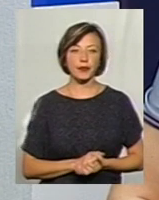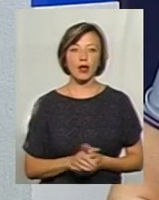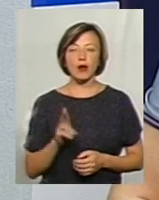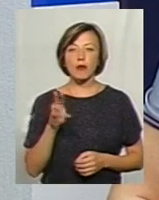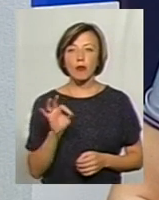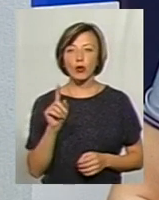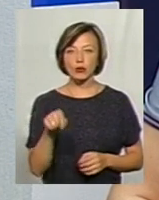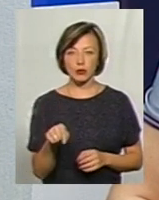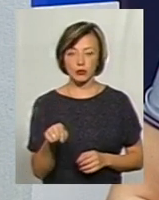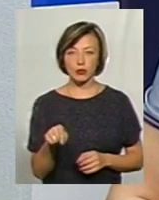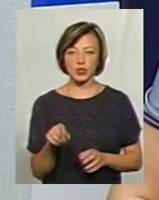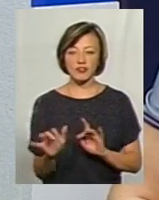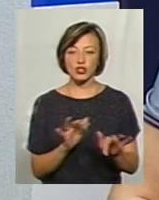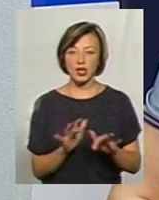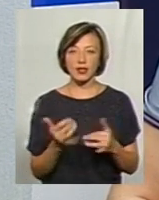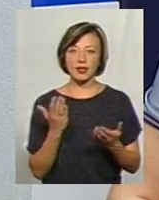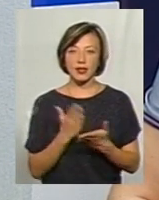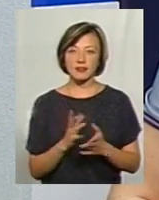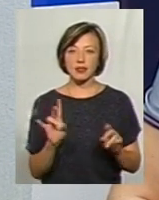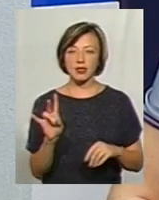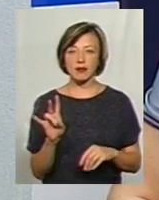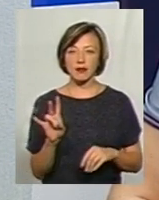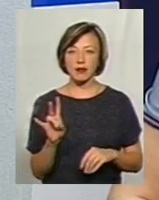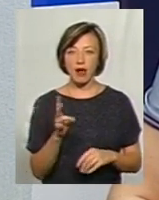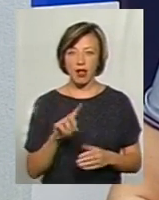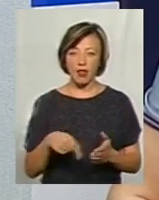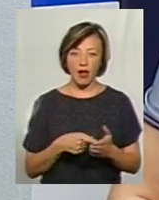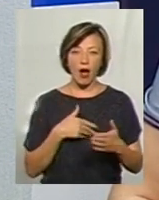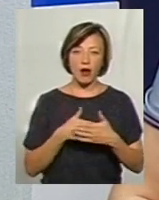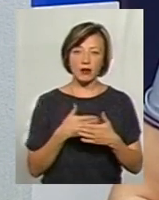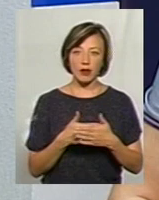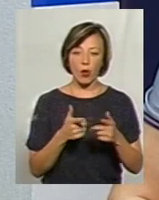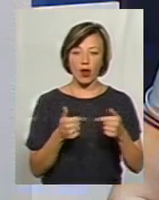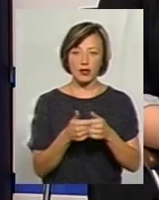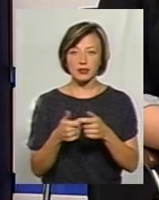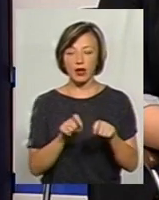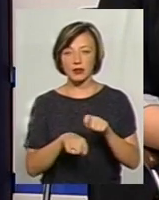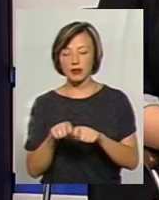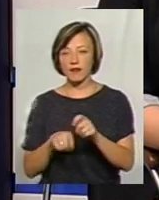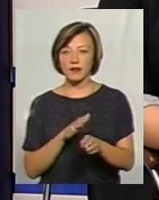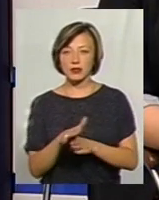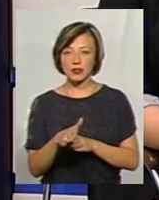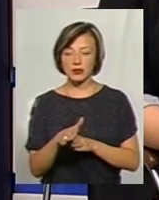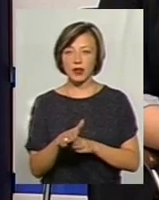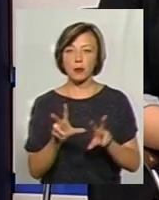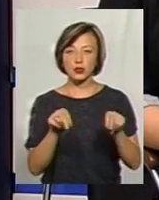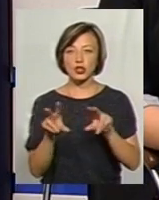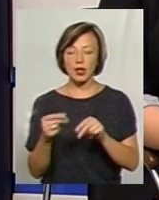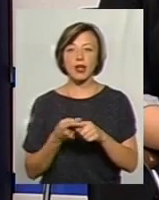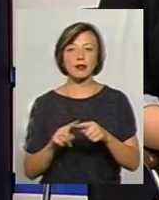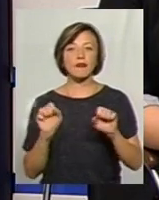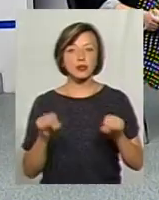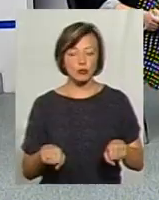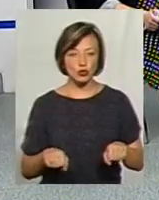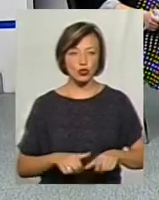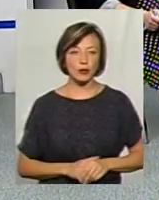по тому движение, которое есть в Николаеве, по теми общественным організаціям, которые контролируют виполняние тих либо иных обещаний, то это возможно.